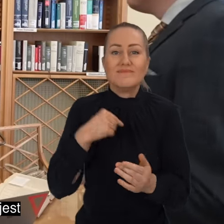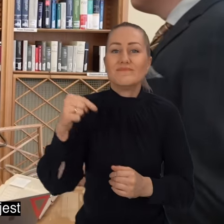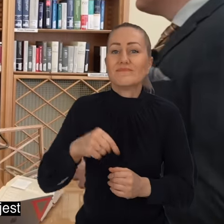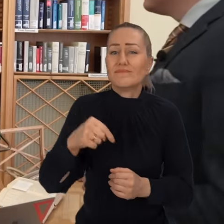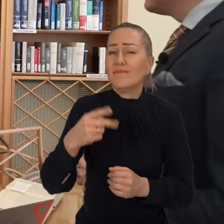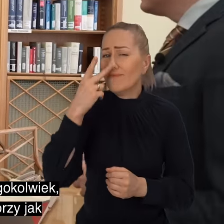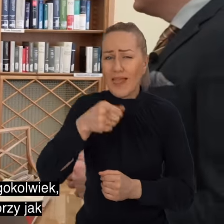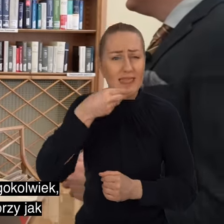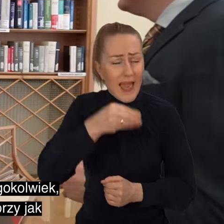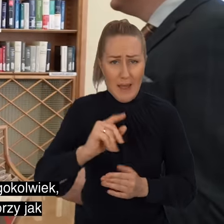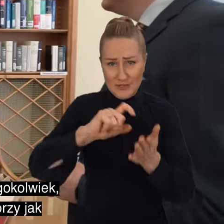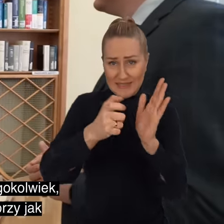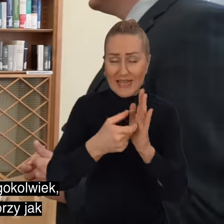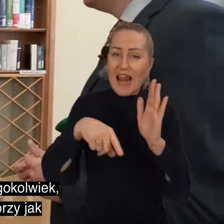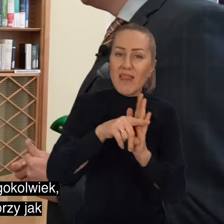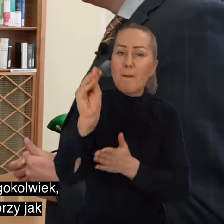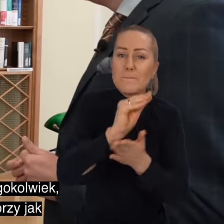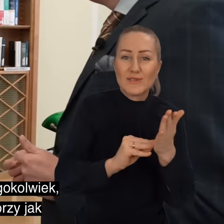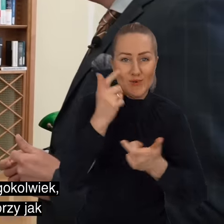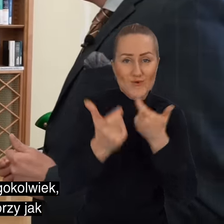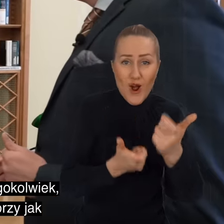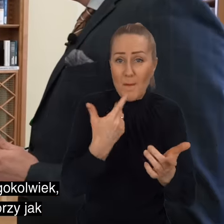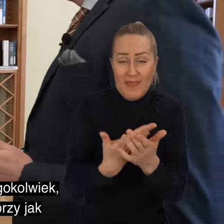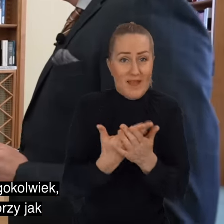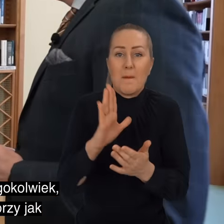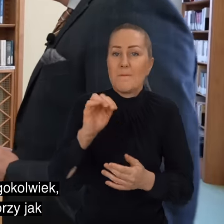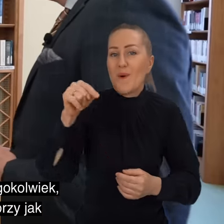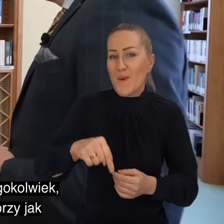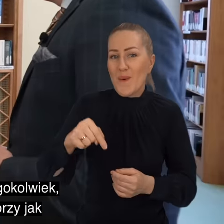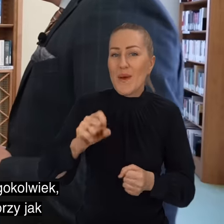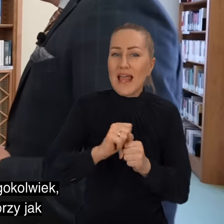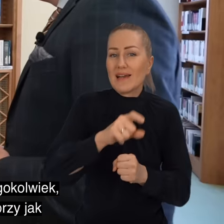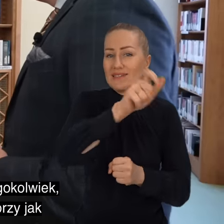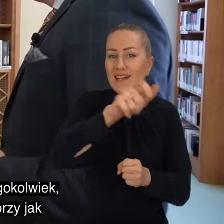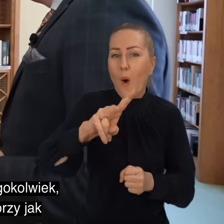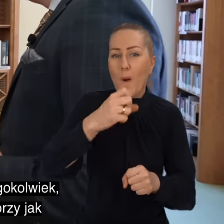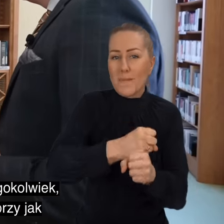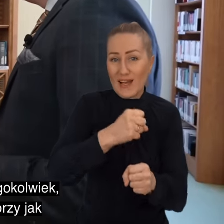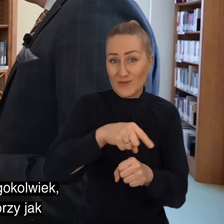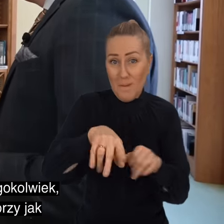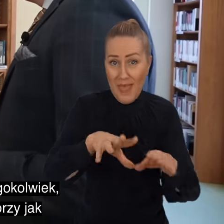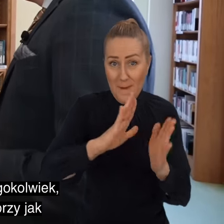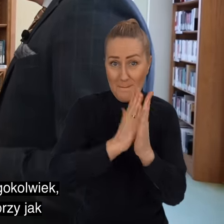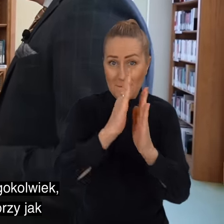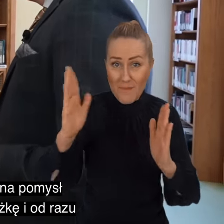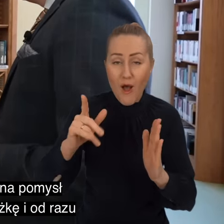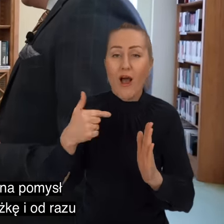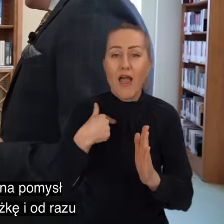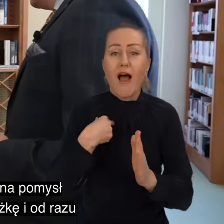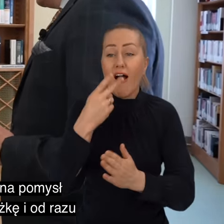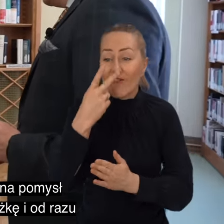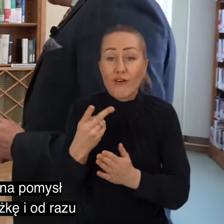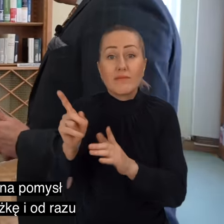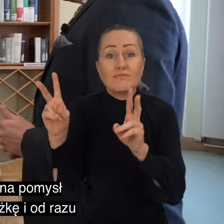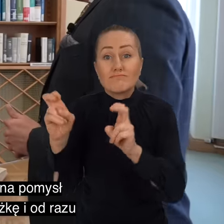najlepsze miejsce do pisania czegokolwiek, bo są pracownicy biblioteki, którzy... Jak czytam sobie